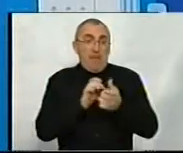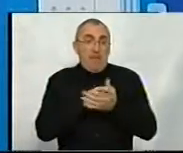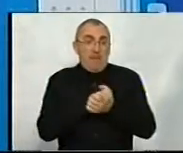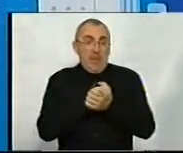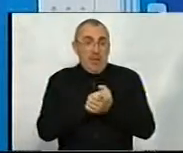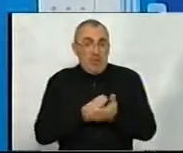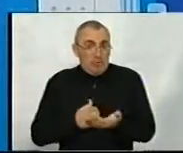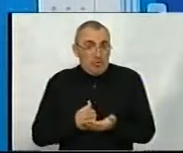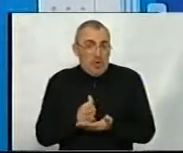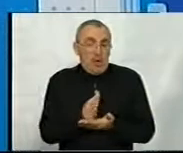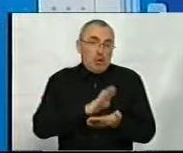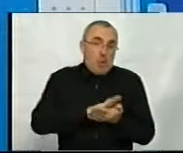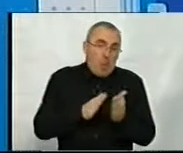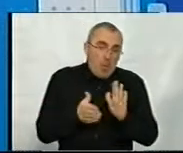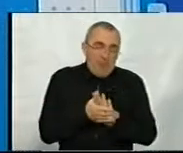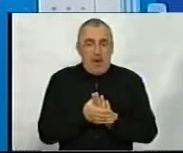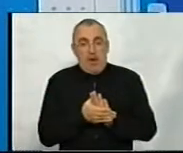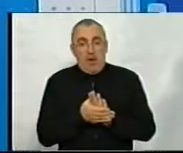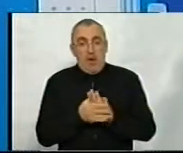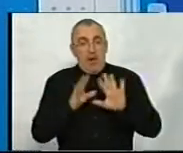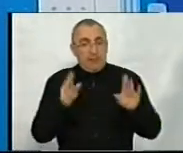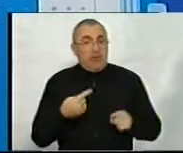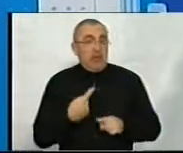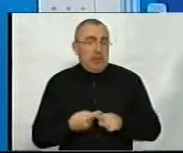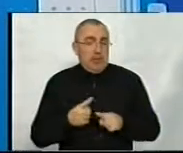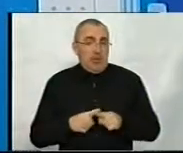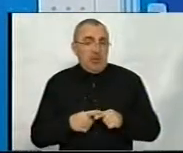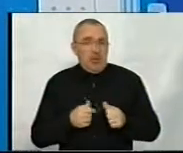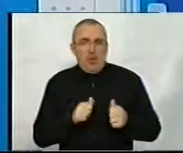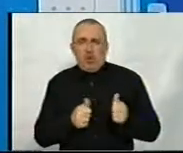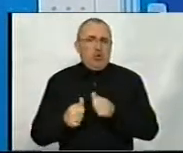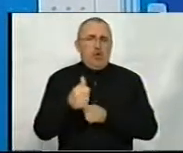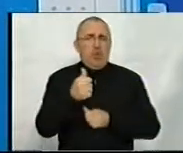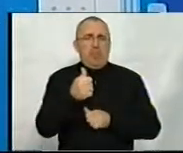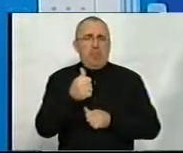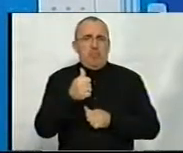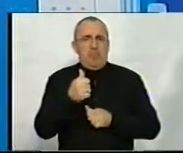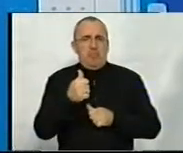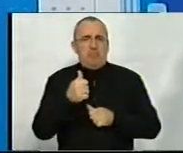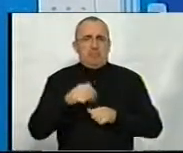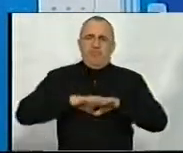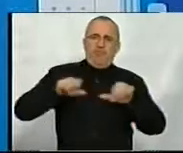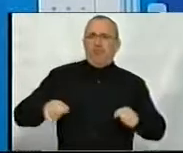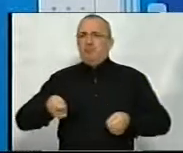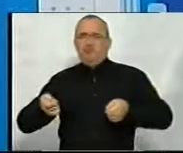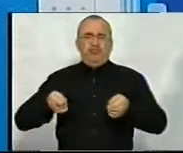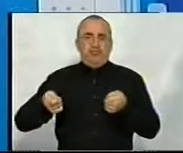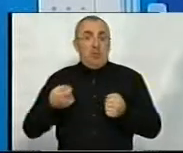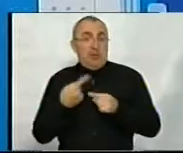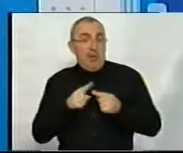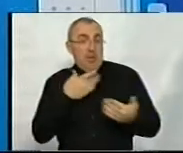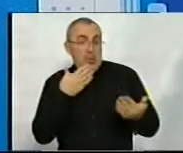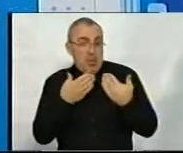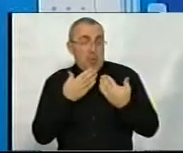шляхом, домовлятися, а все ж таки домінує позиція домінування, то ось така